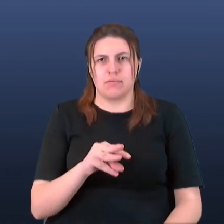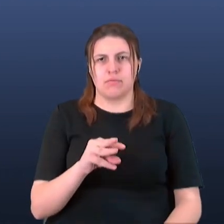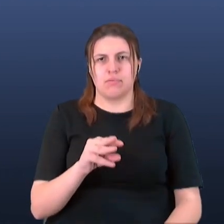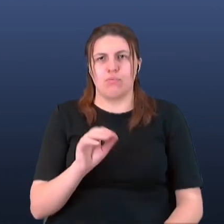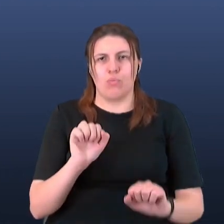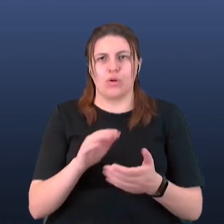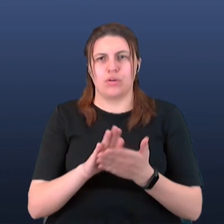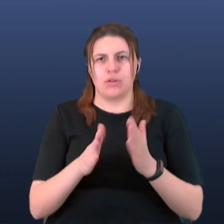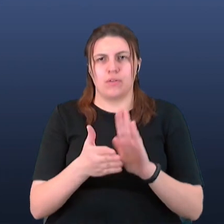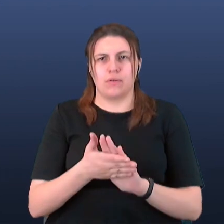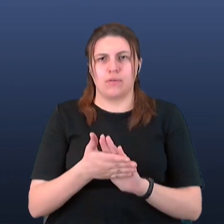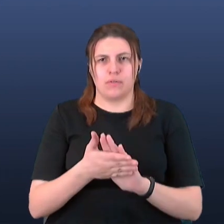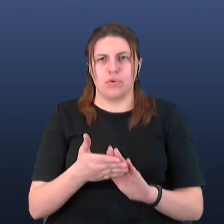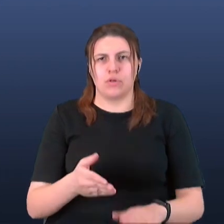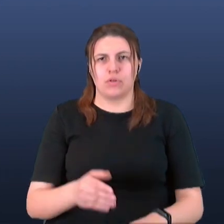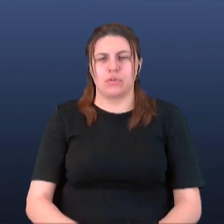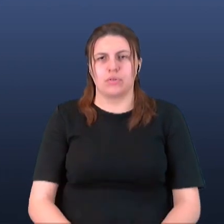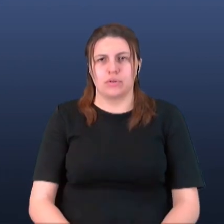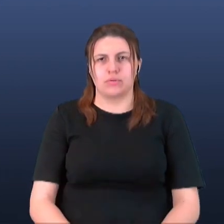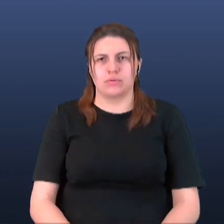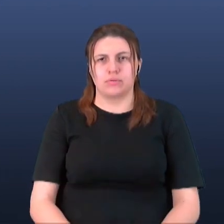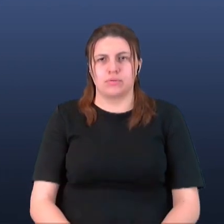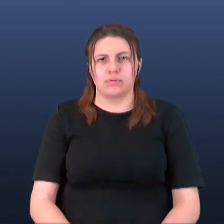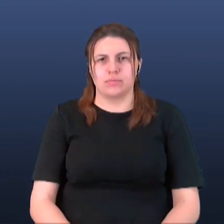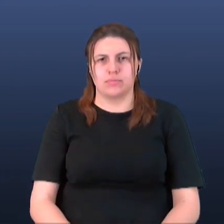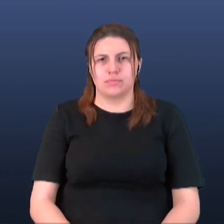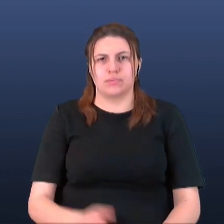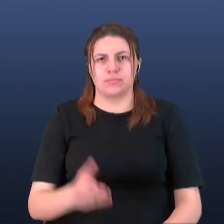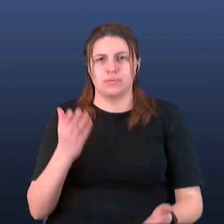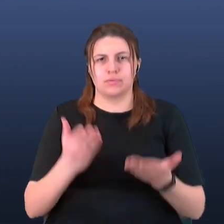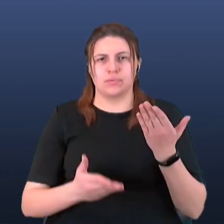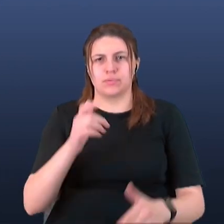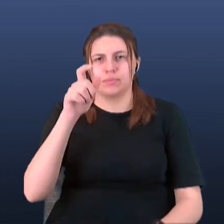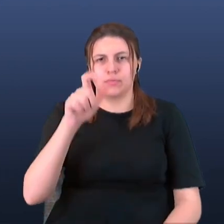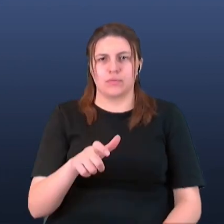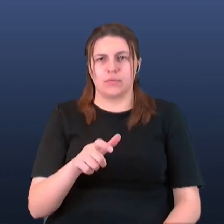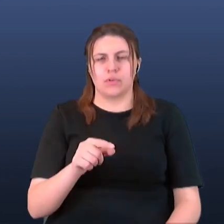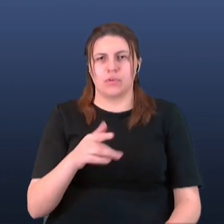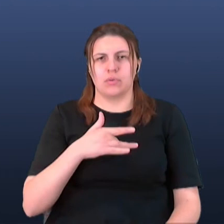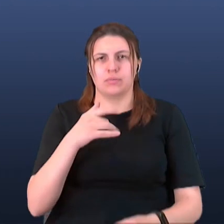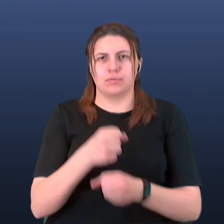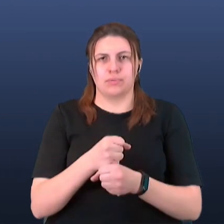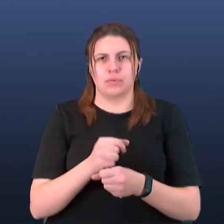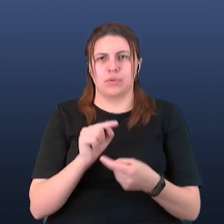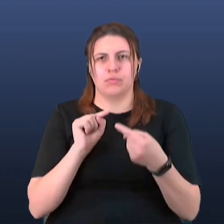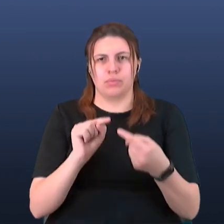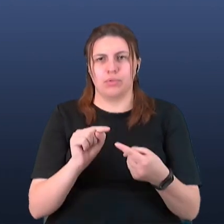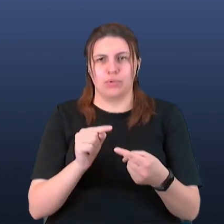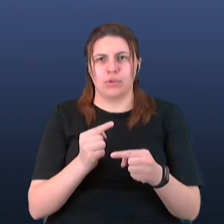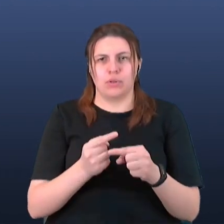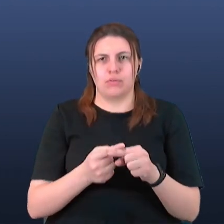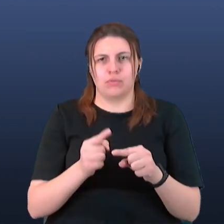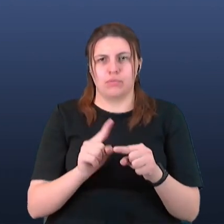іншу земельну ділянку. Якщо все ж таки людина категорично проти, включається механізм відчуження для суспільних потреб.